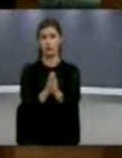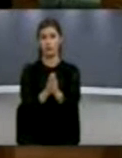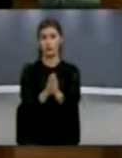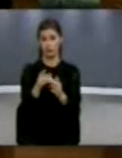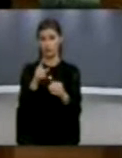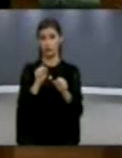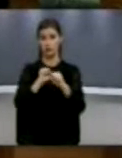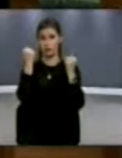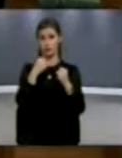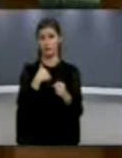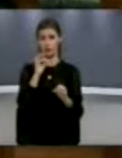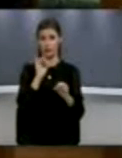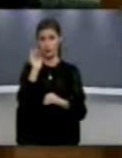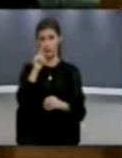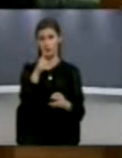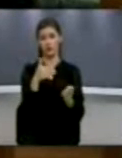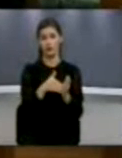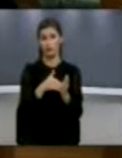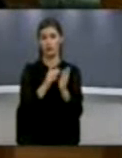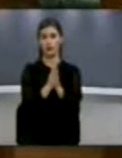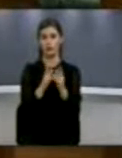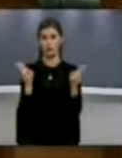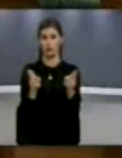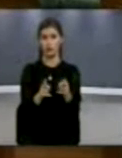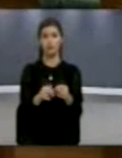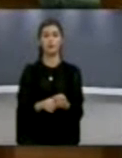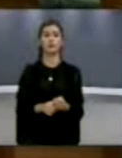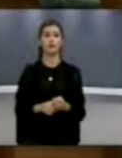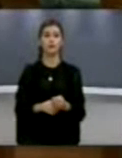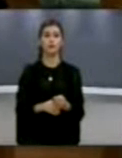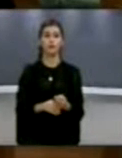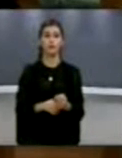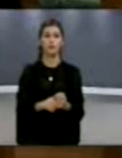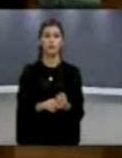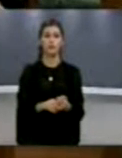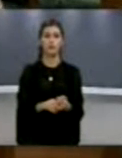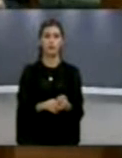reagu ke mos me anal, po vazhdo po ju kësha lutë për shka kohes, të kolegëve t'jujt.